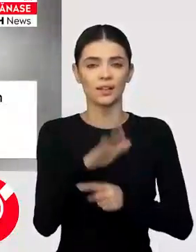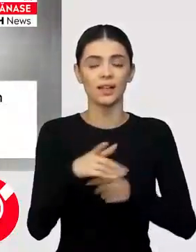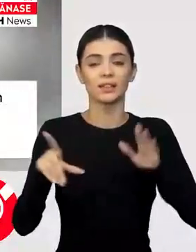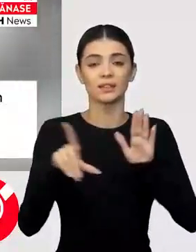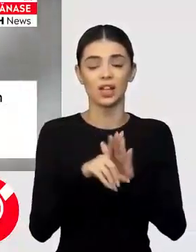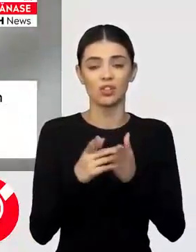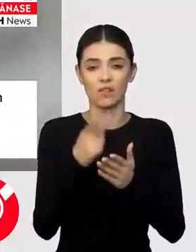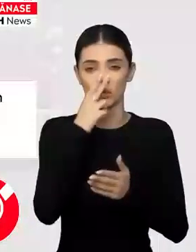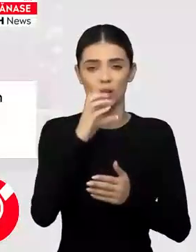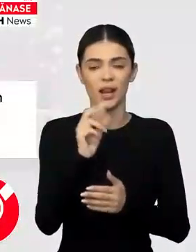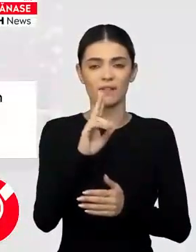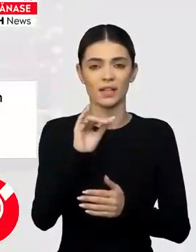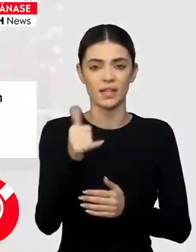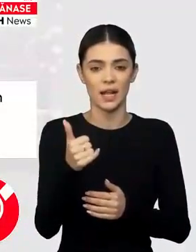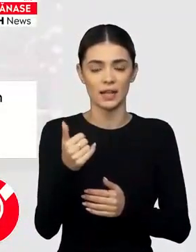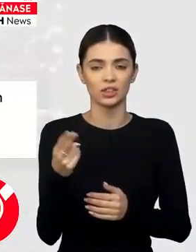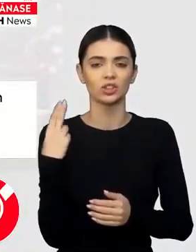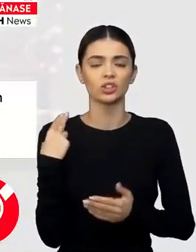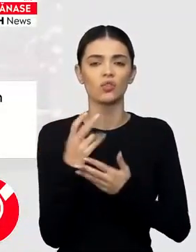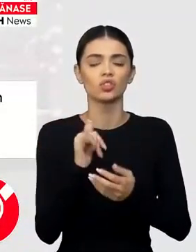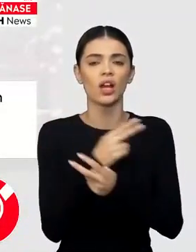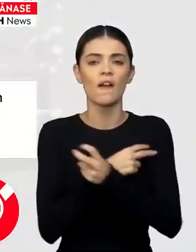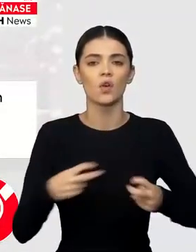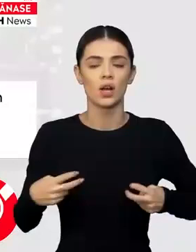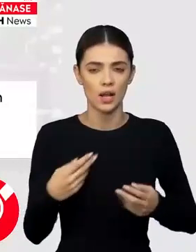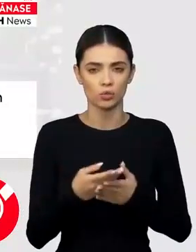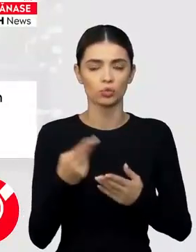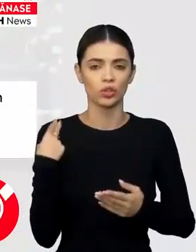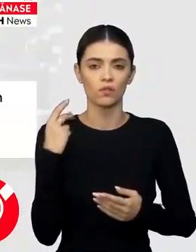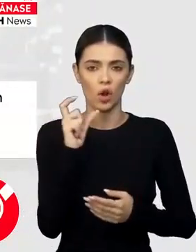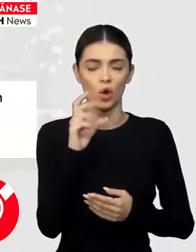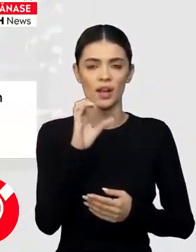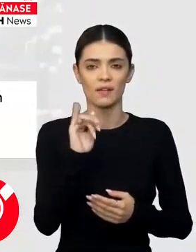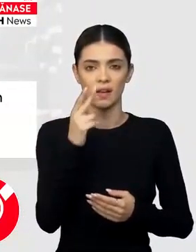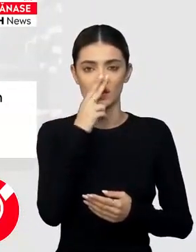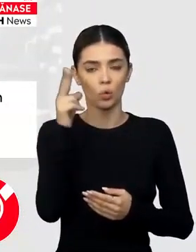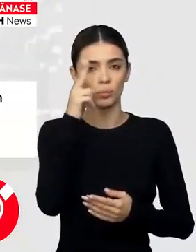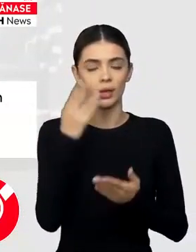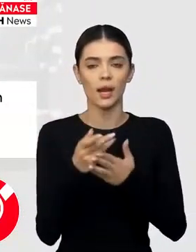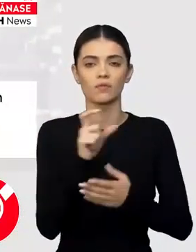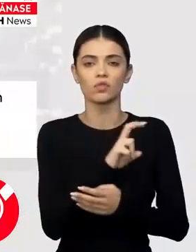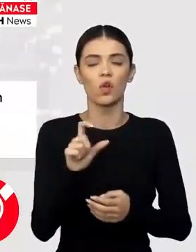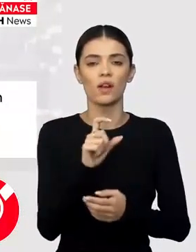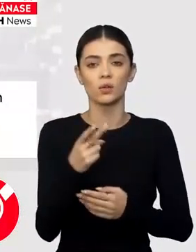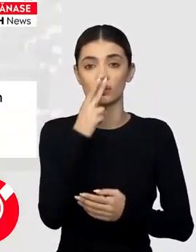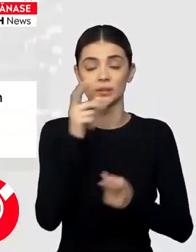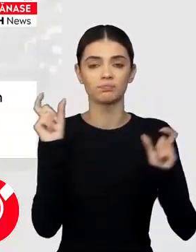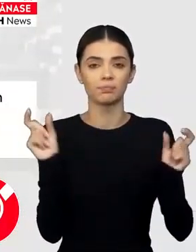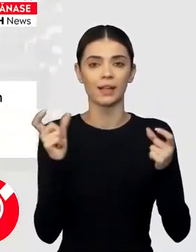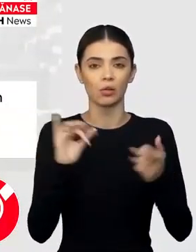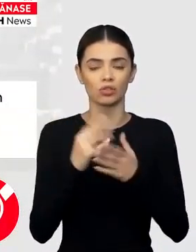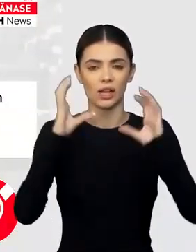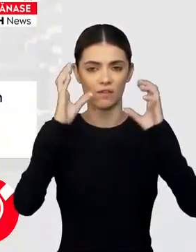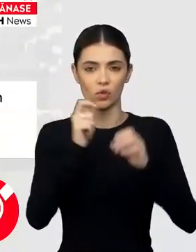din Crevedia. Avocatul patronilor de la Crevedia acuză că întreaga urmărire penală urmărește spectacolul, presa